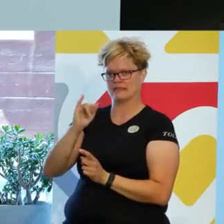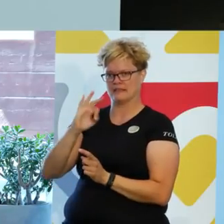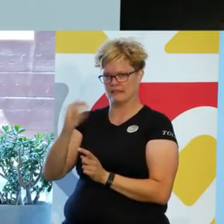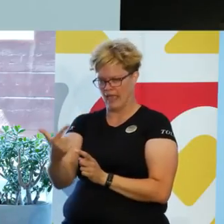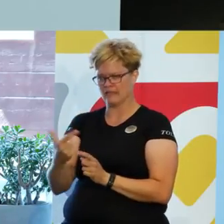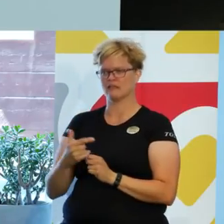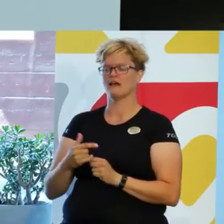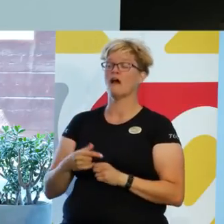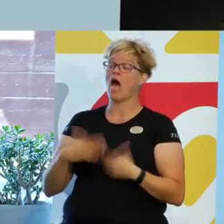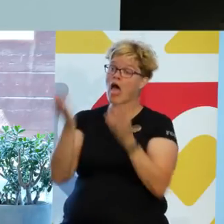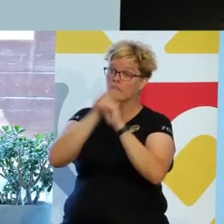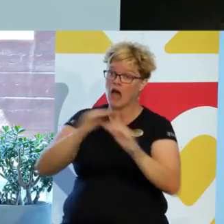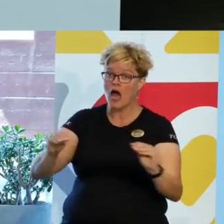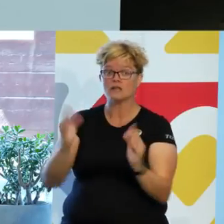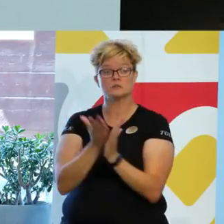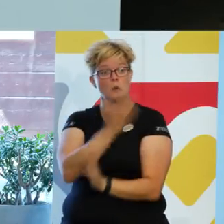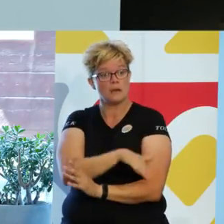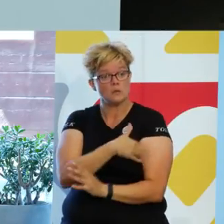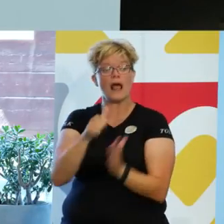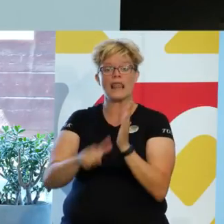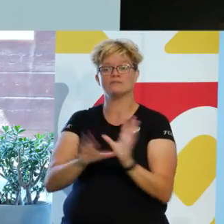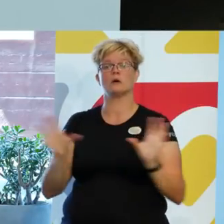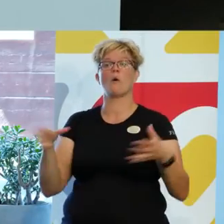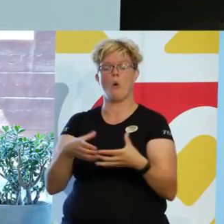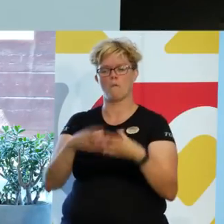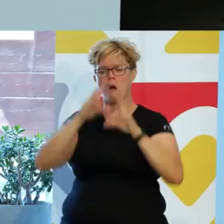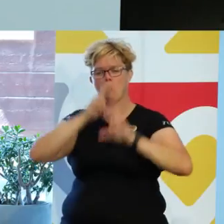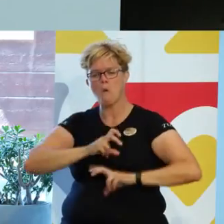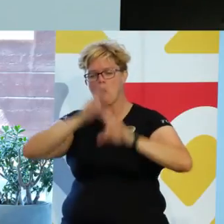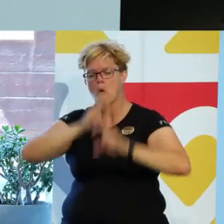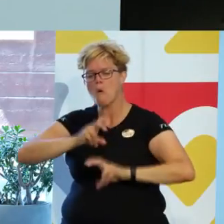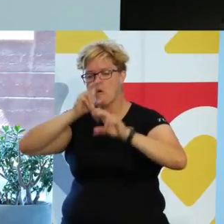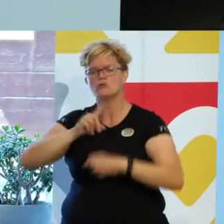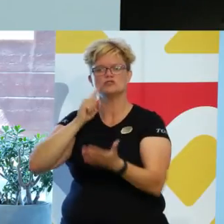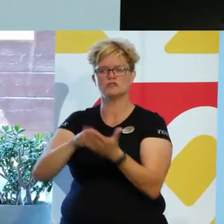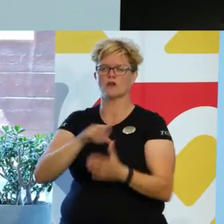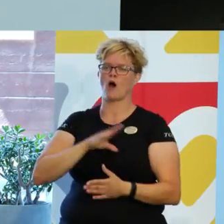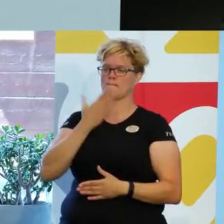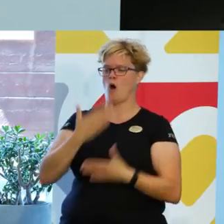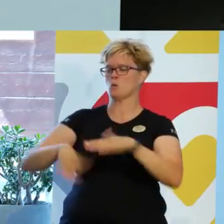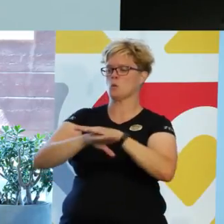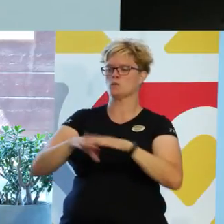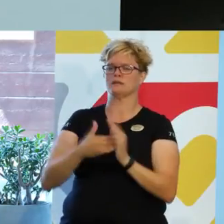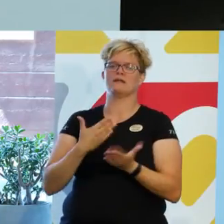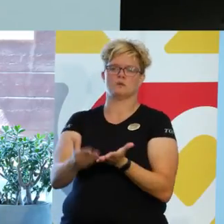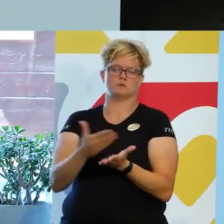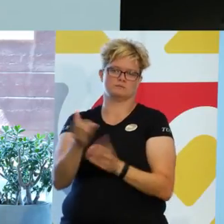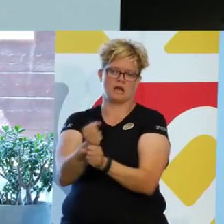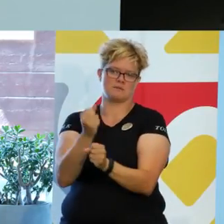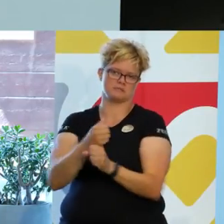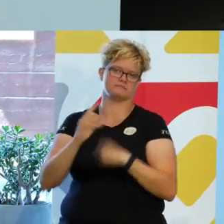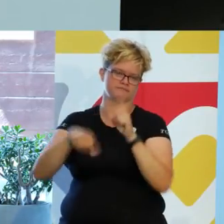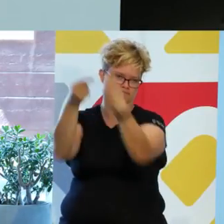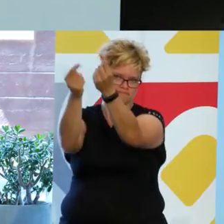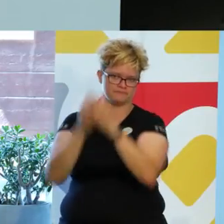lärare, skolpersonal och elever tillsammans granskat för att få en bra baseline för sitt fortsatta utvecklingsarbete.